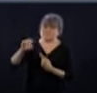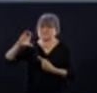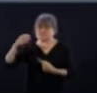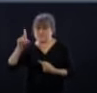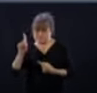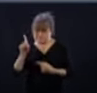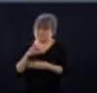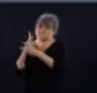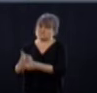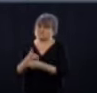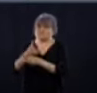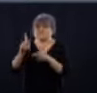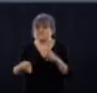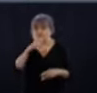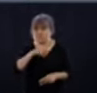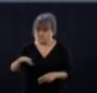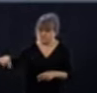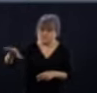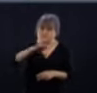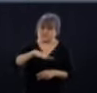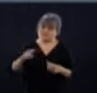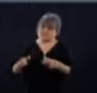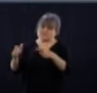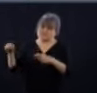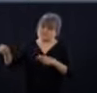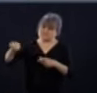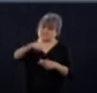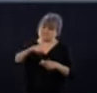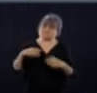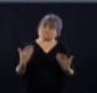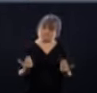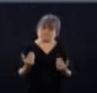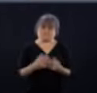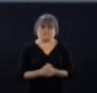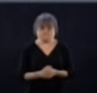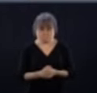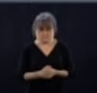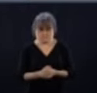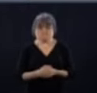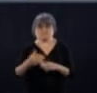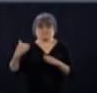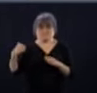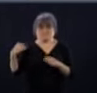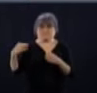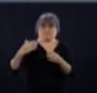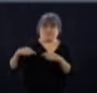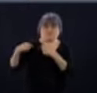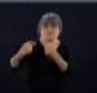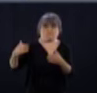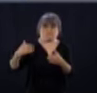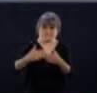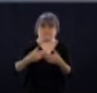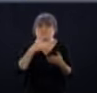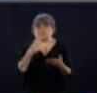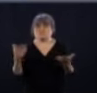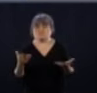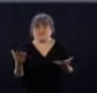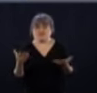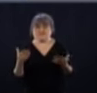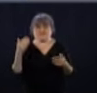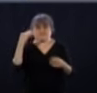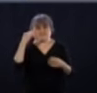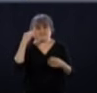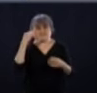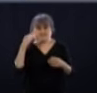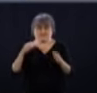nos aînés dans nos résidences pour personnes âgées. Comme on l'a dit dans les derniers jours, on a réussi tous ensemble à aplatir la